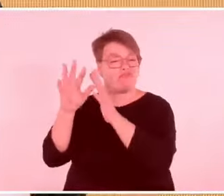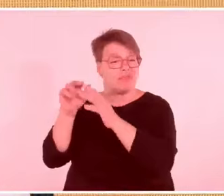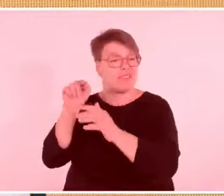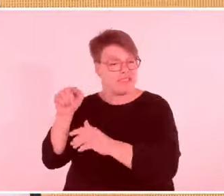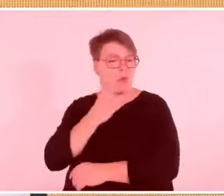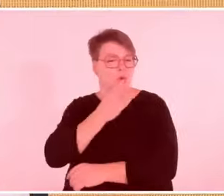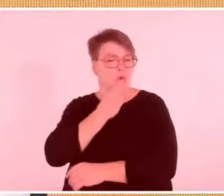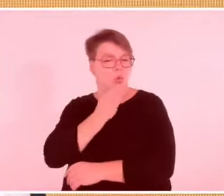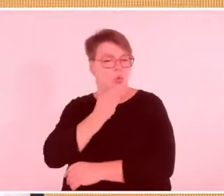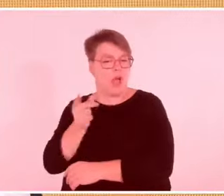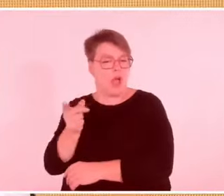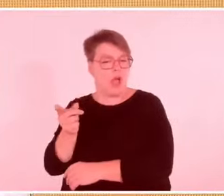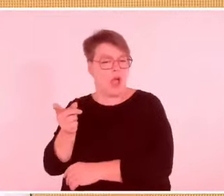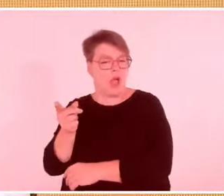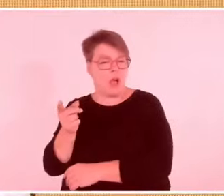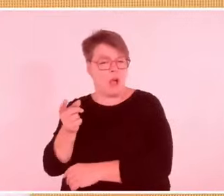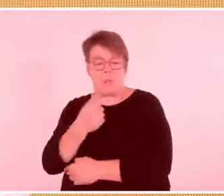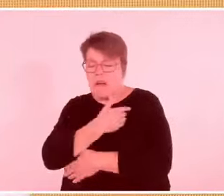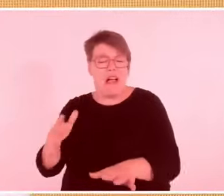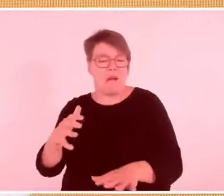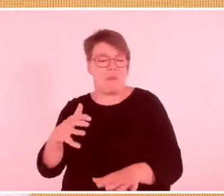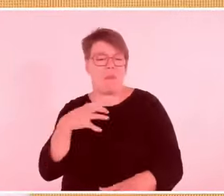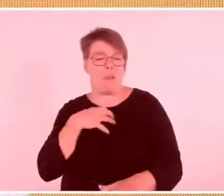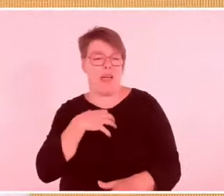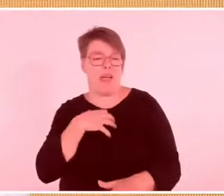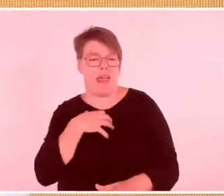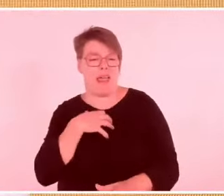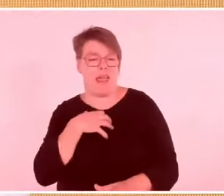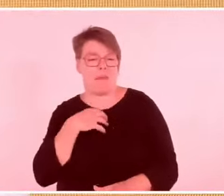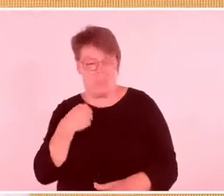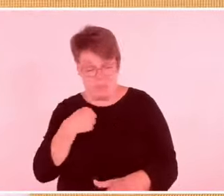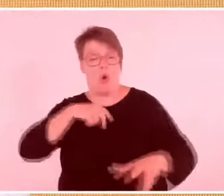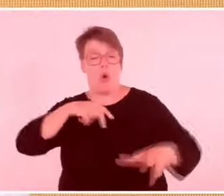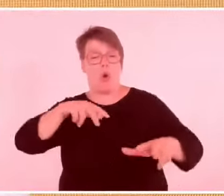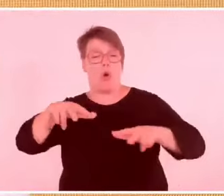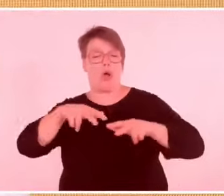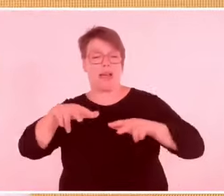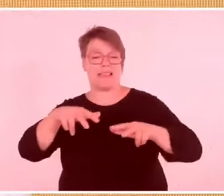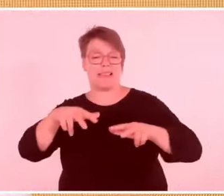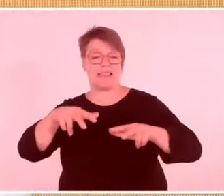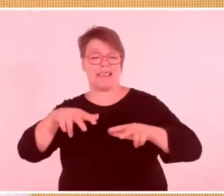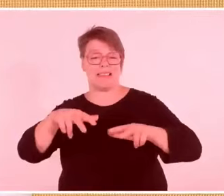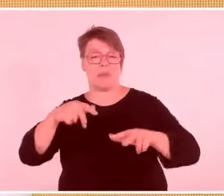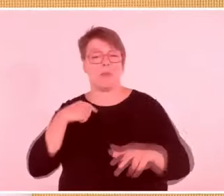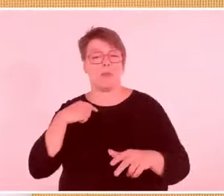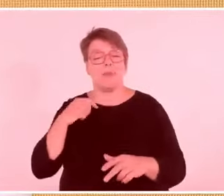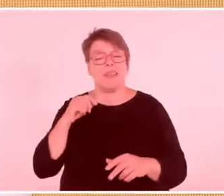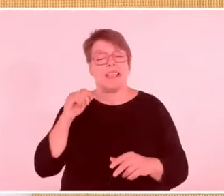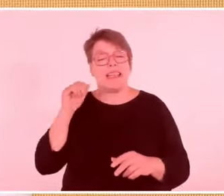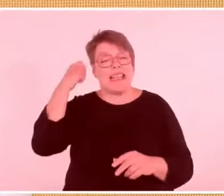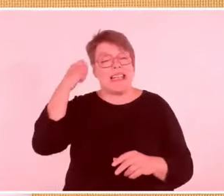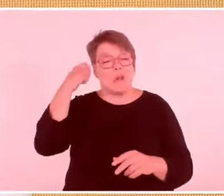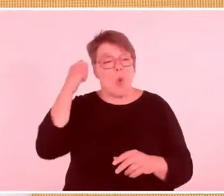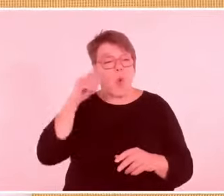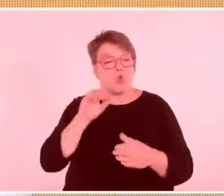zusammen mit jüdischen Professoren und so weiter. Und natürlich kann man nicht vergleichen.